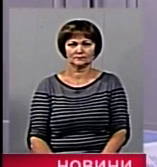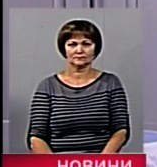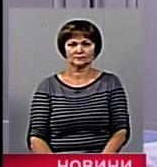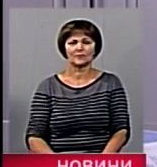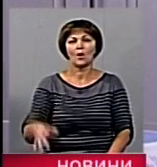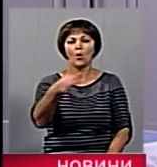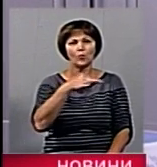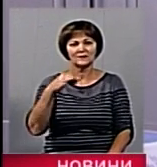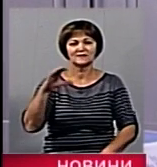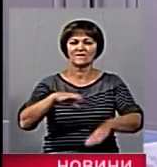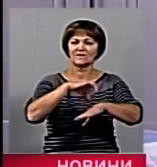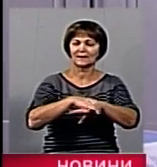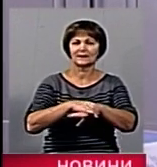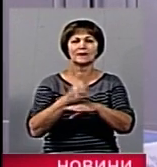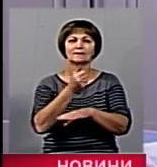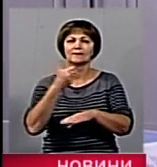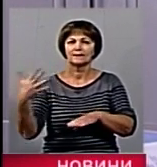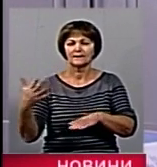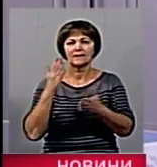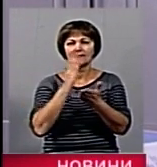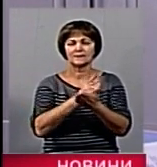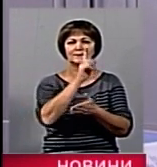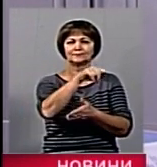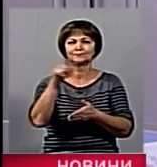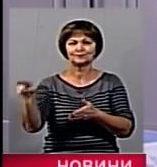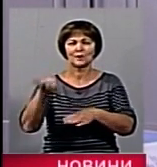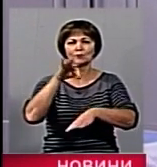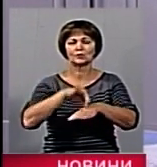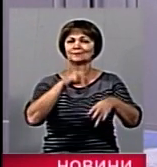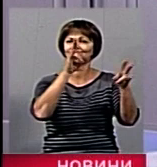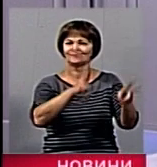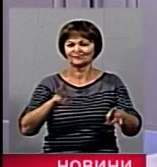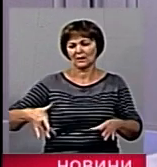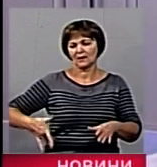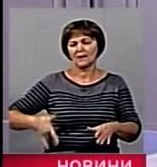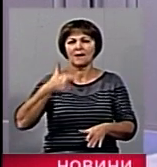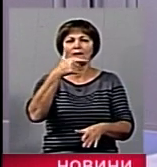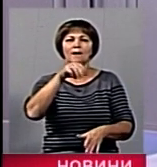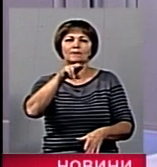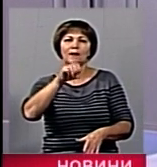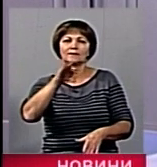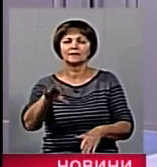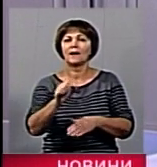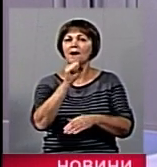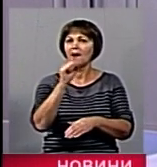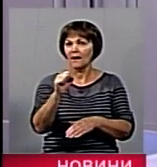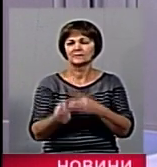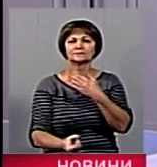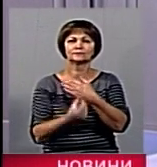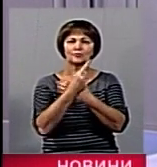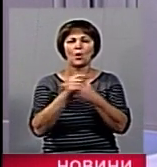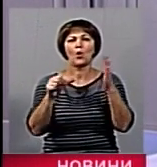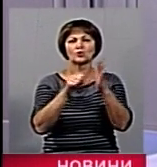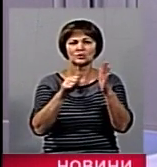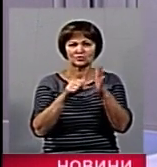В області зафіксовано кілька спалахів вірусного гепатиту А. За інформацією обласного управління охорони здоров'я, хворих виявили у Коростишівському,